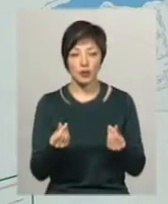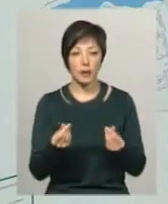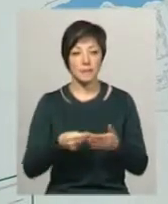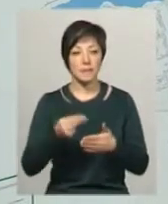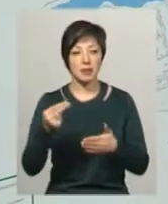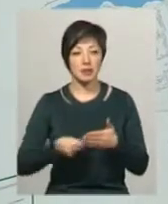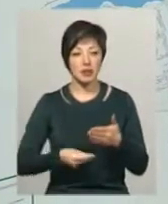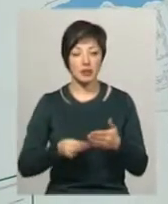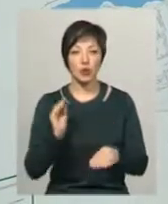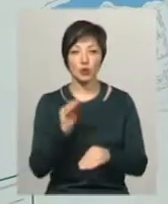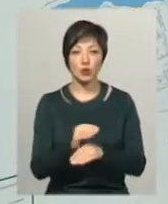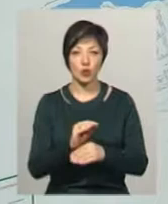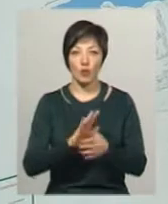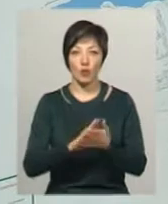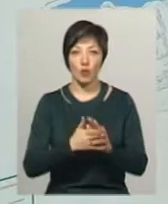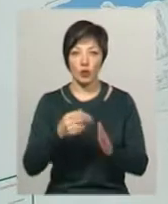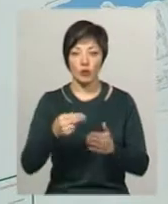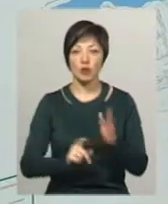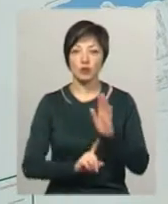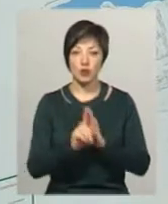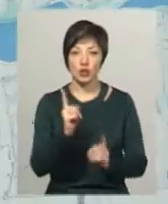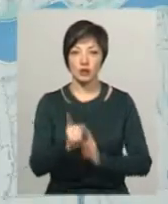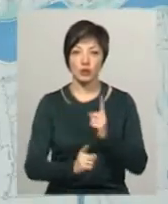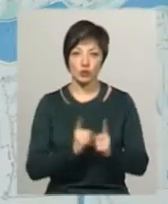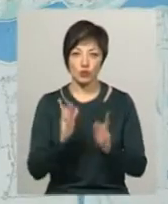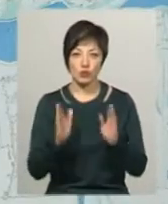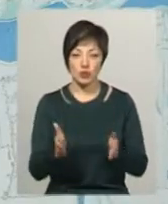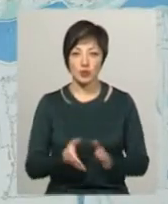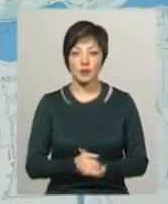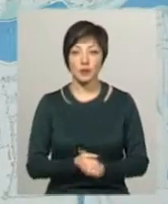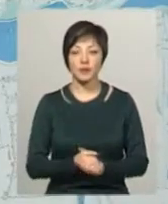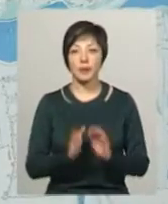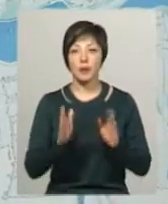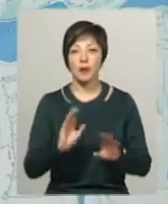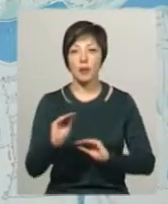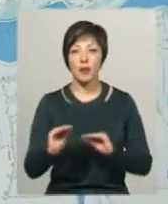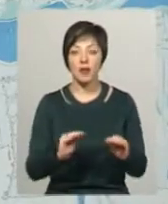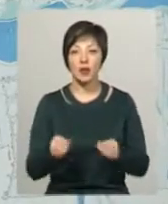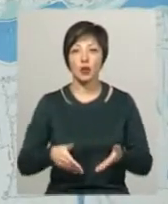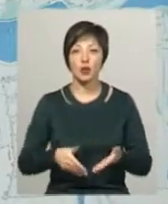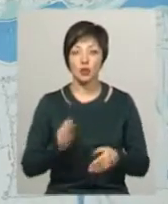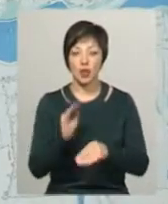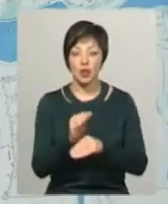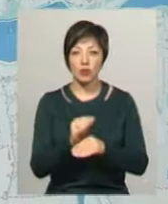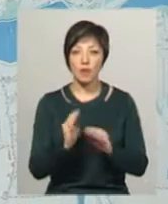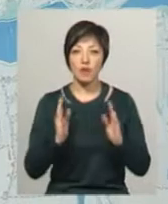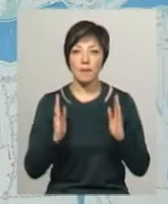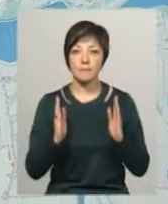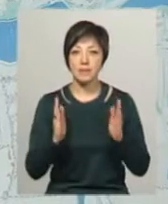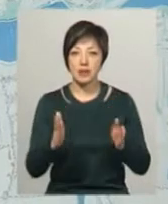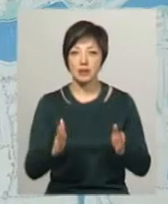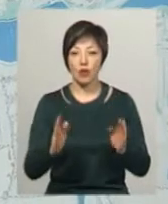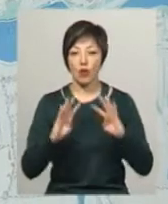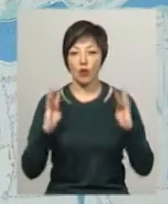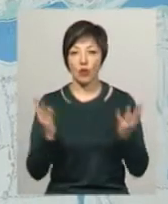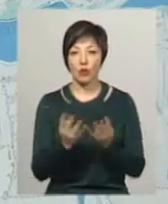підписано додаткові угоди і будемо розпочинати реконструкцію. Будуть обладнані додаткові під'їзди, огорожа того полігону, як я